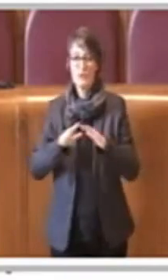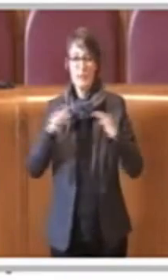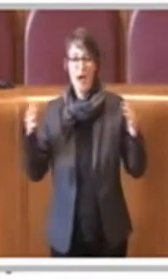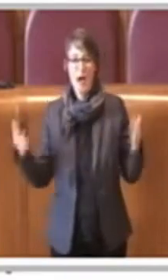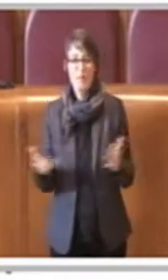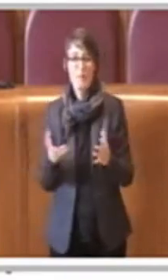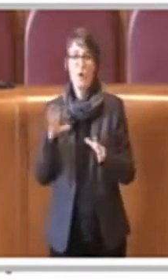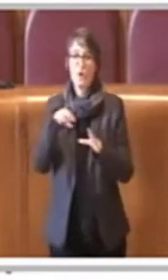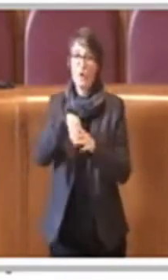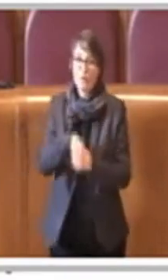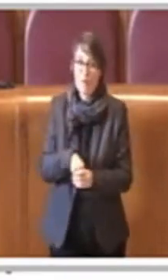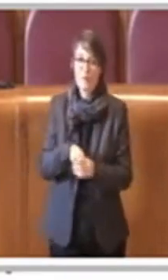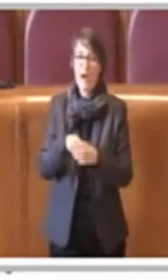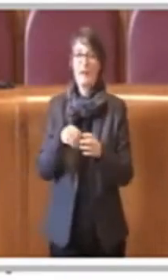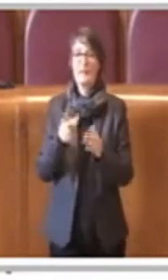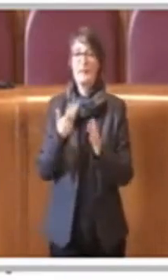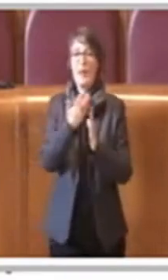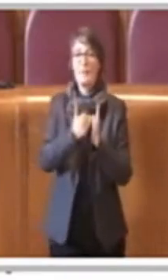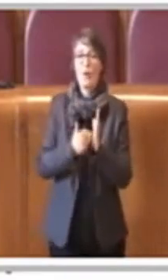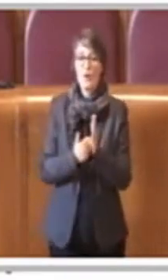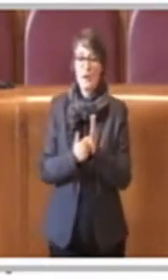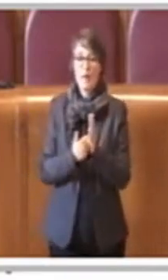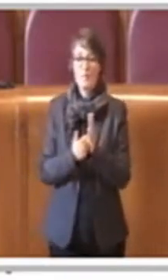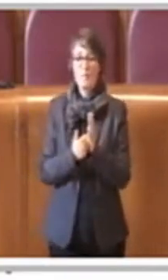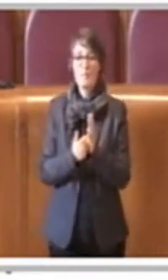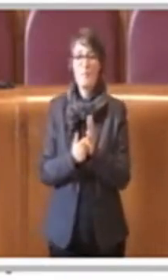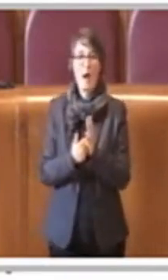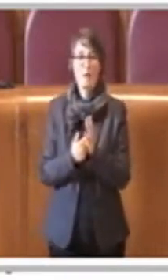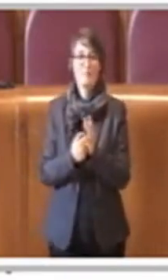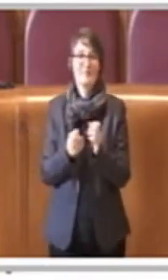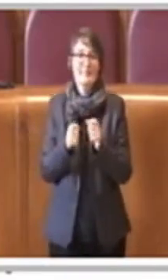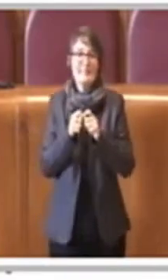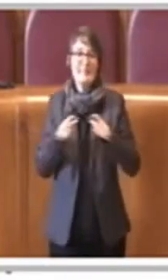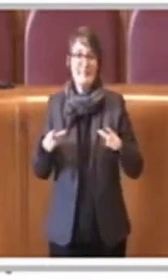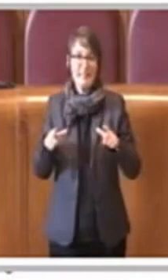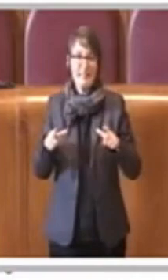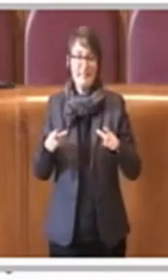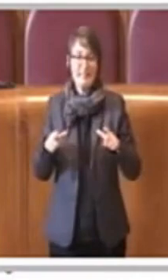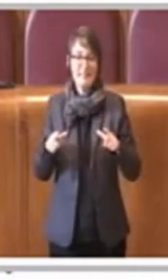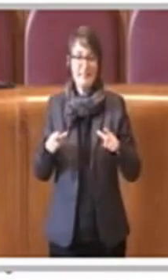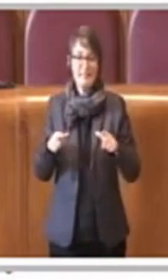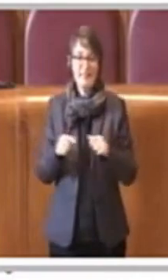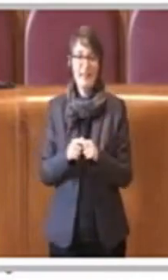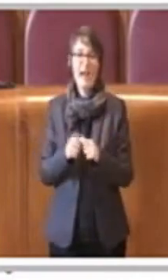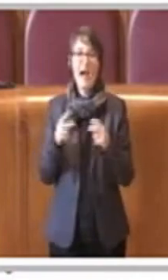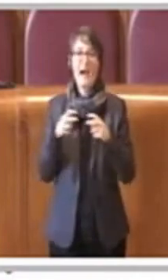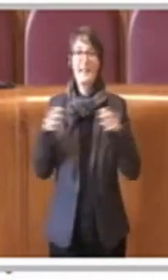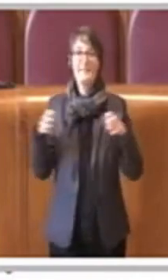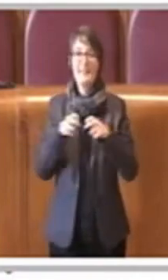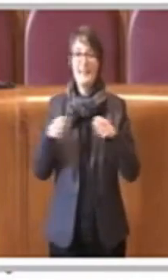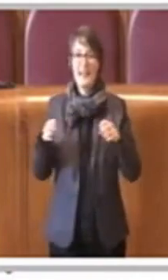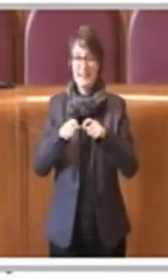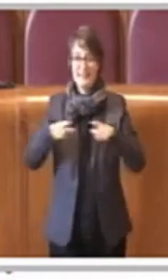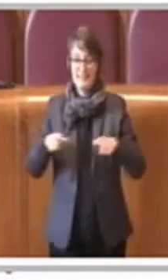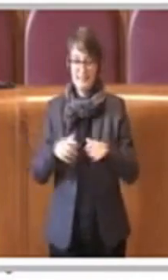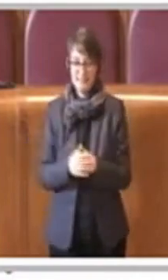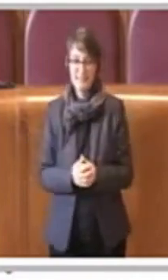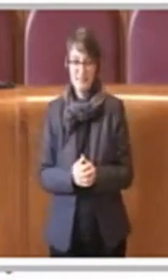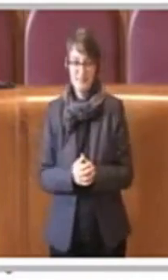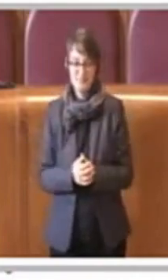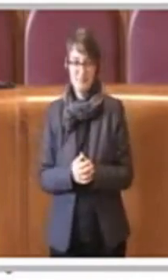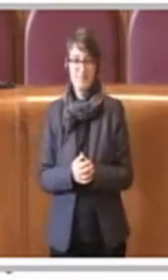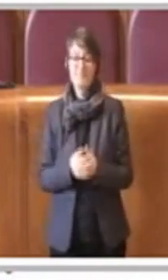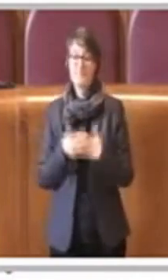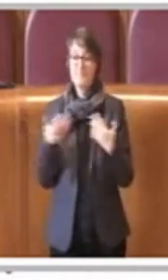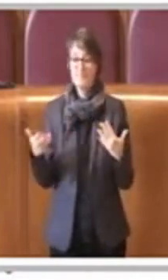Resilient in Cities e diciamo il tutto ovviamente andando avanti come ho già